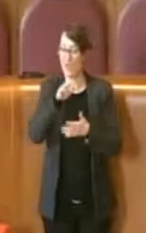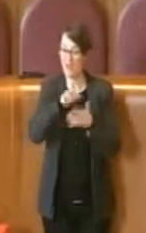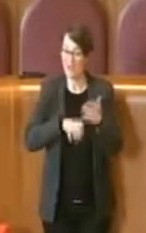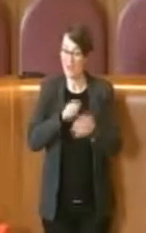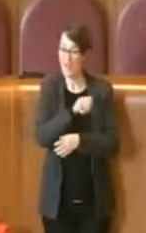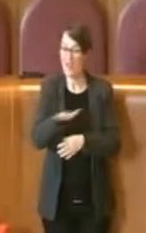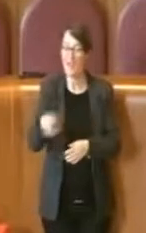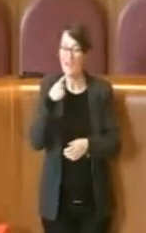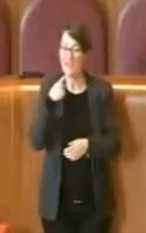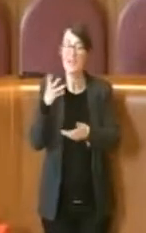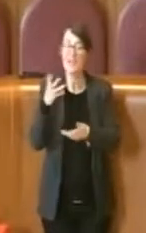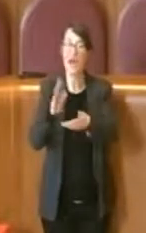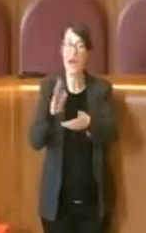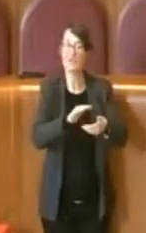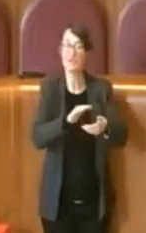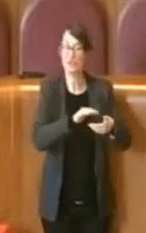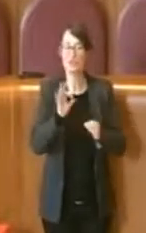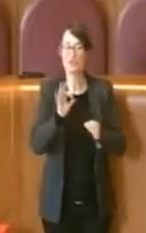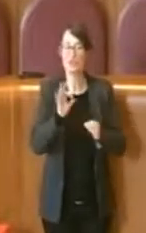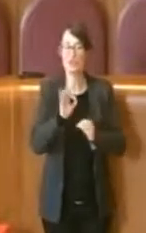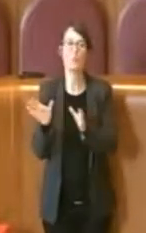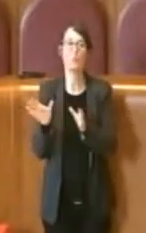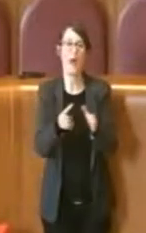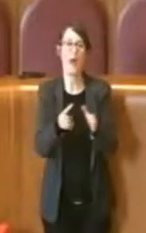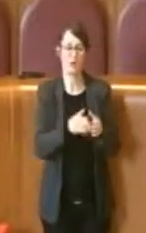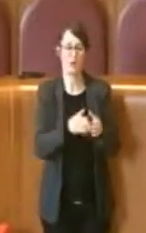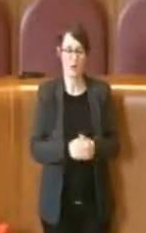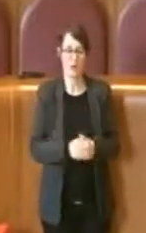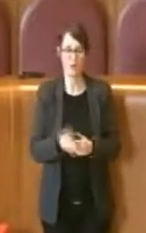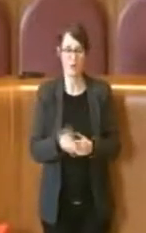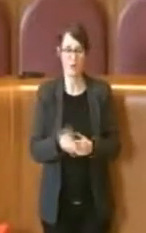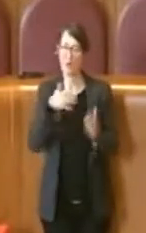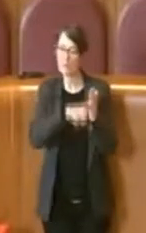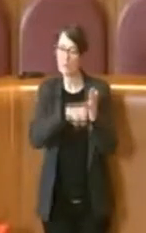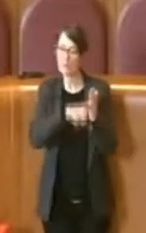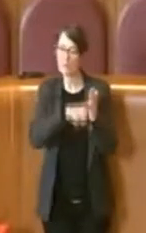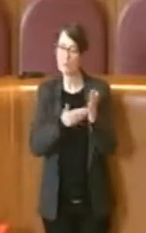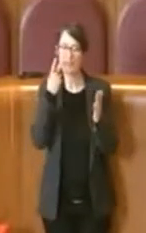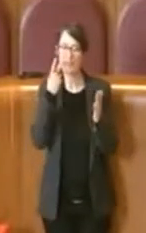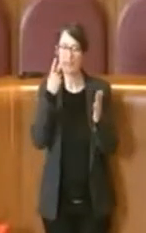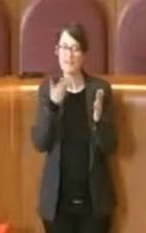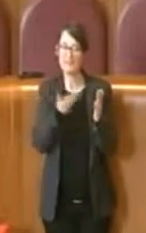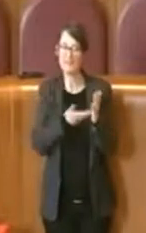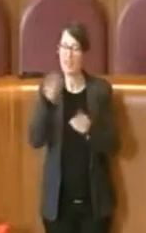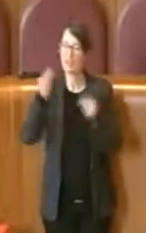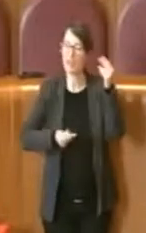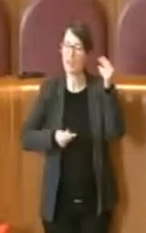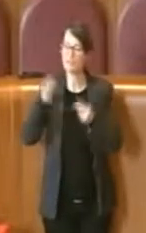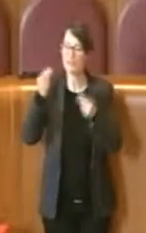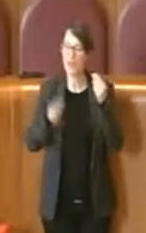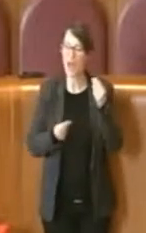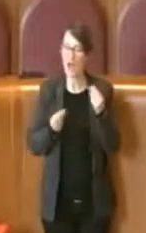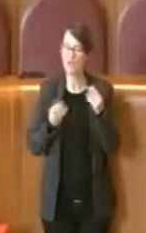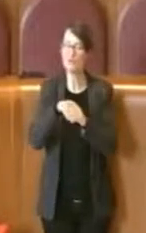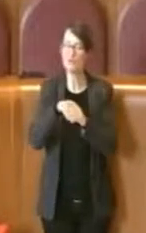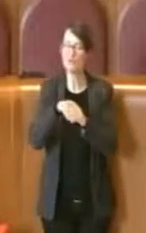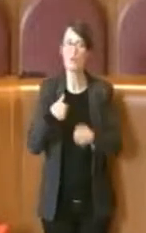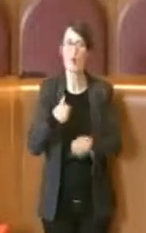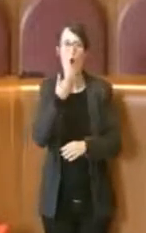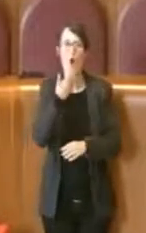viene dimostrato come anche in questo bilancio non vengono a mancare fondi per il sociale, ma addirittura